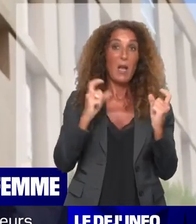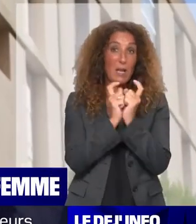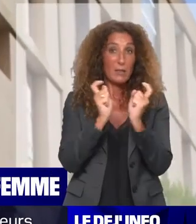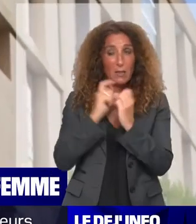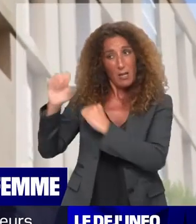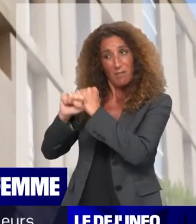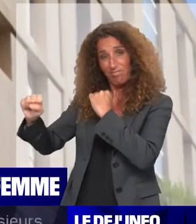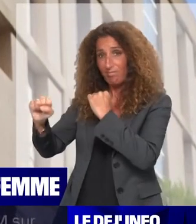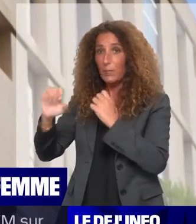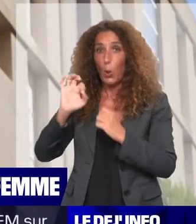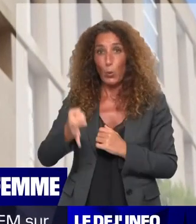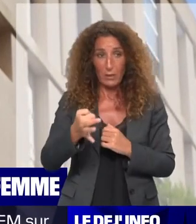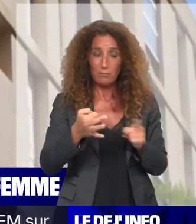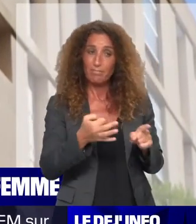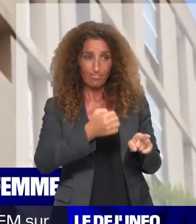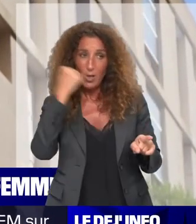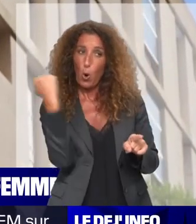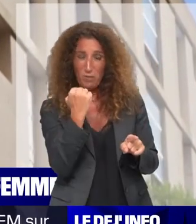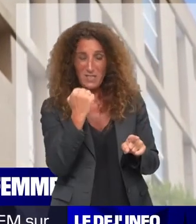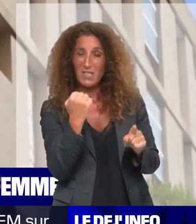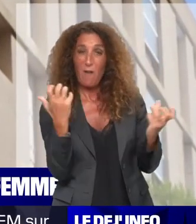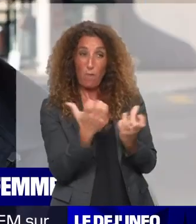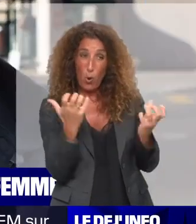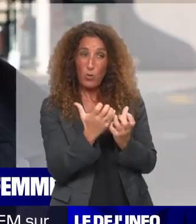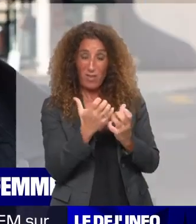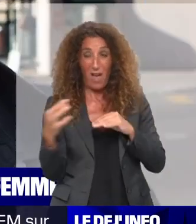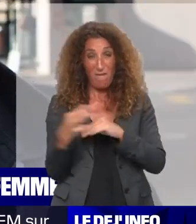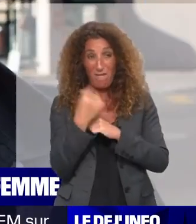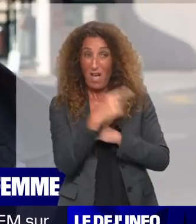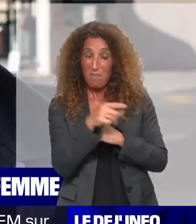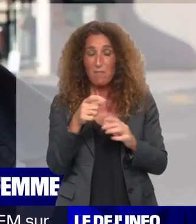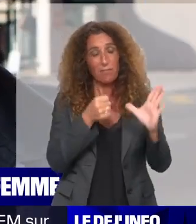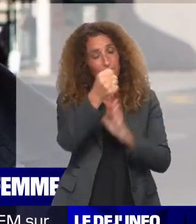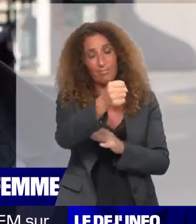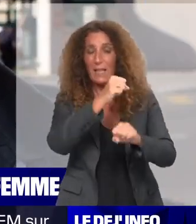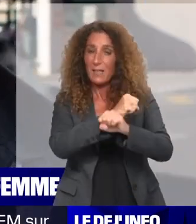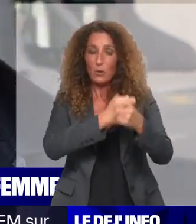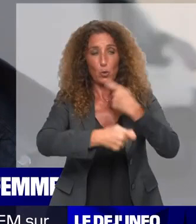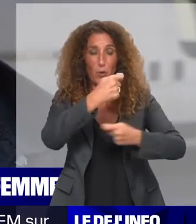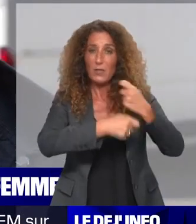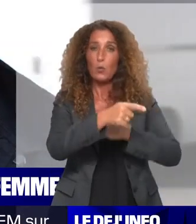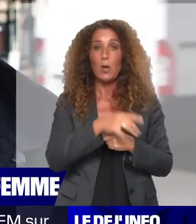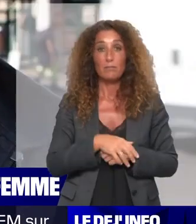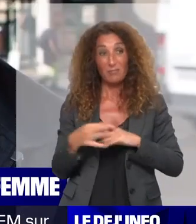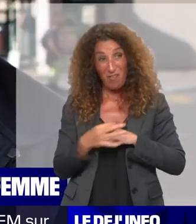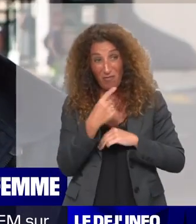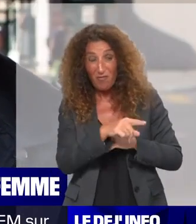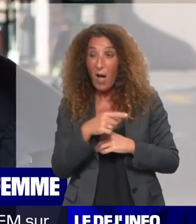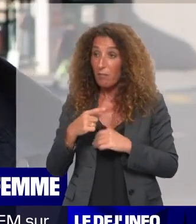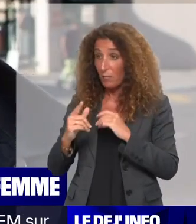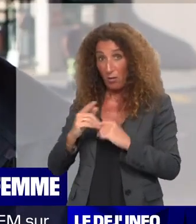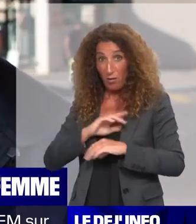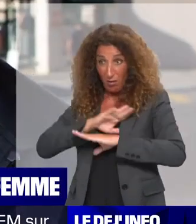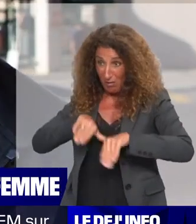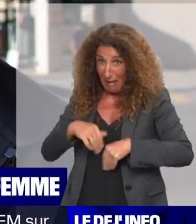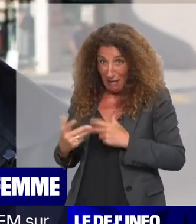pour homicide volontaire par conjoint. Il a été placé en détention provisoire. Cette femme était atteinte d'un cancer en phase terminale. Et elle souffrait le